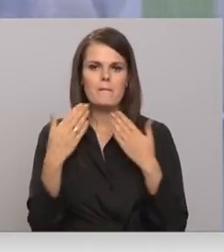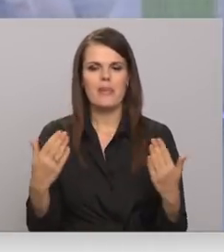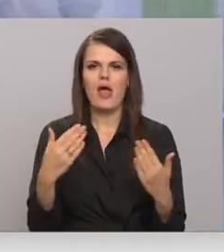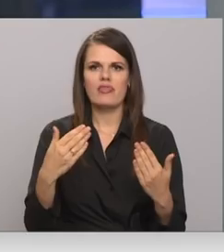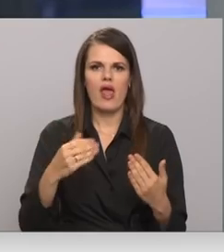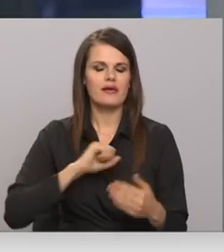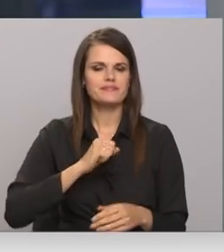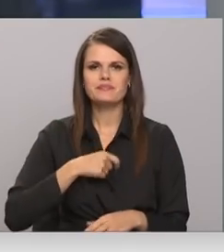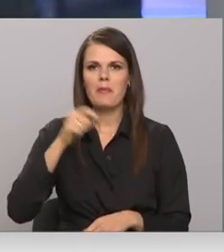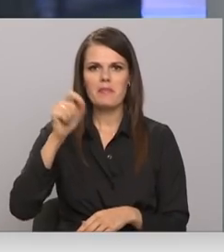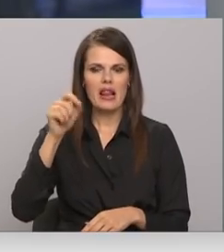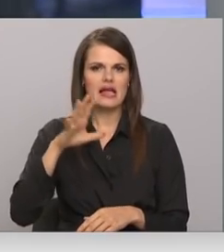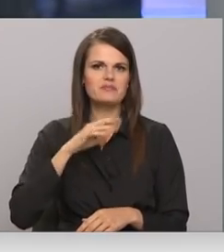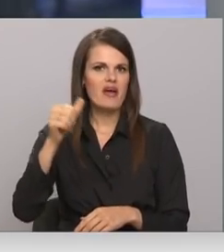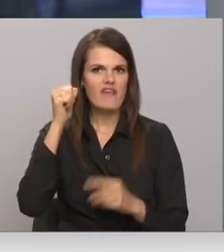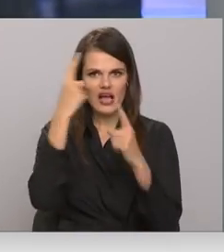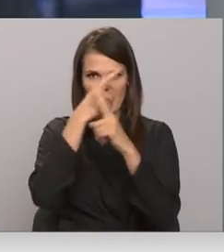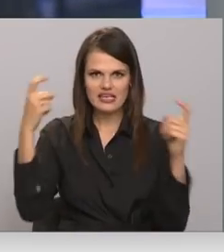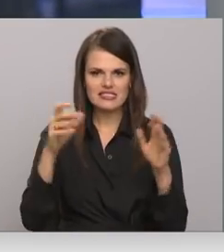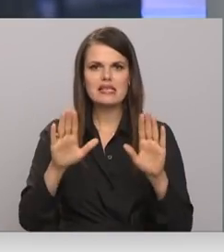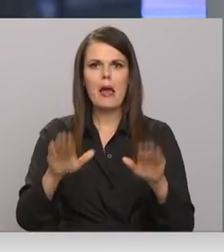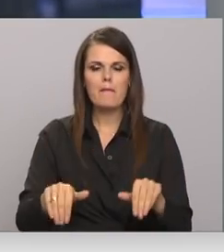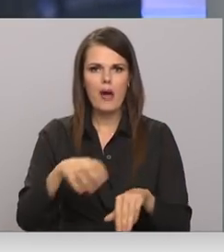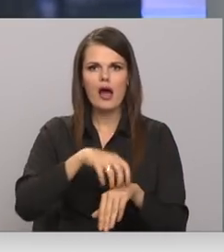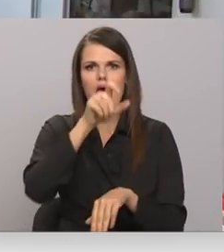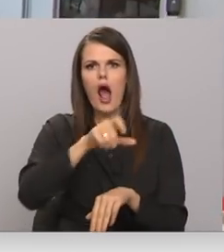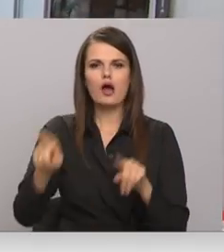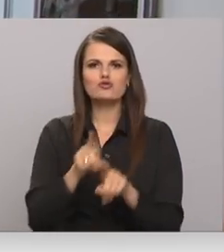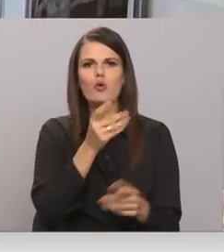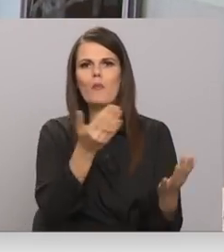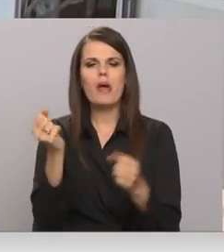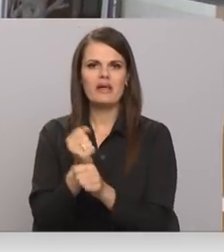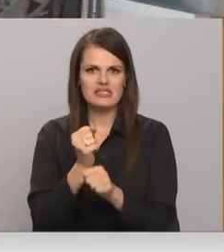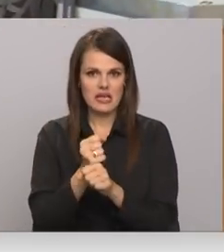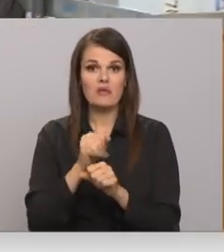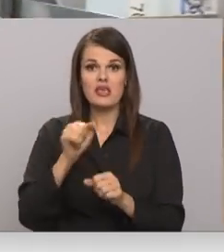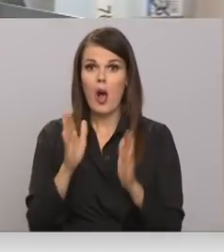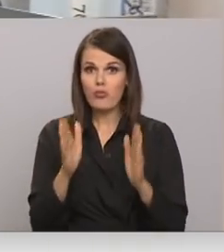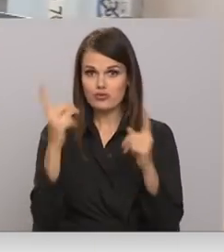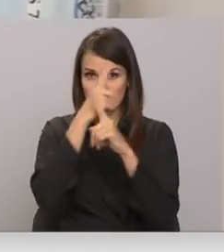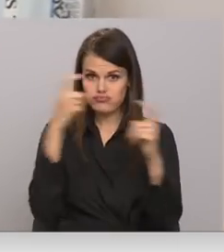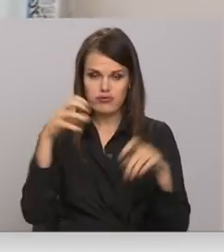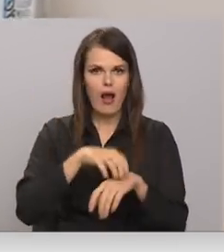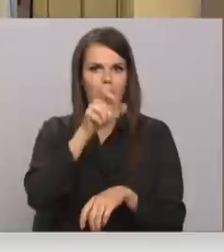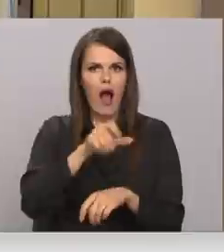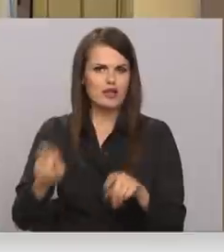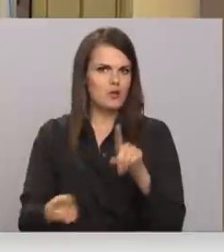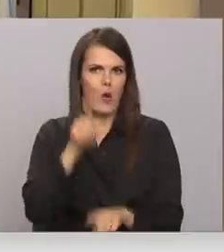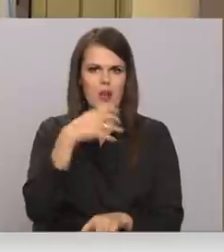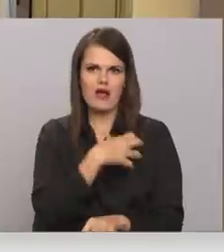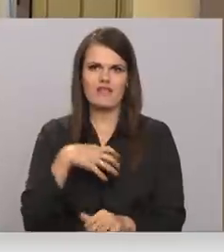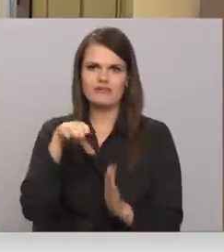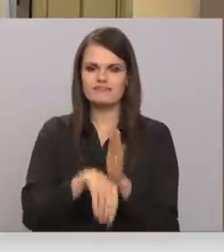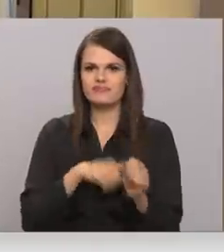vakardienas ziņa par mediķu mobilizāciju. To izsildinot, mediķiem iesaistīšanās būtu obligāta. Par to nozara uznājas no medijiem.